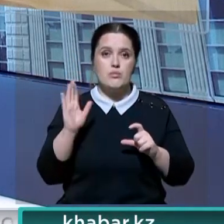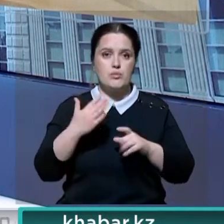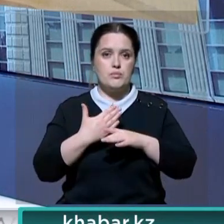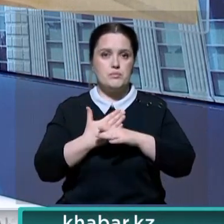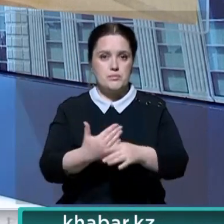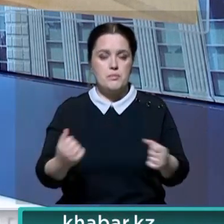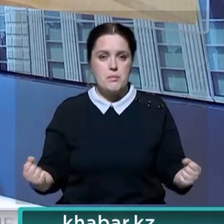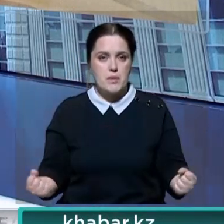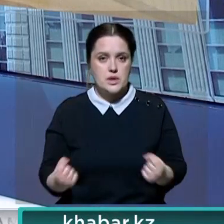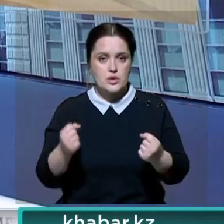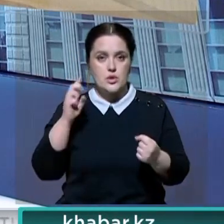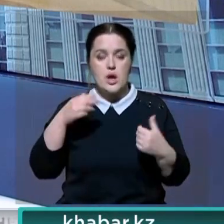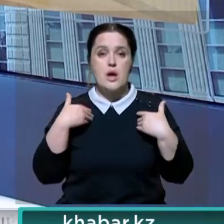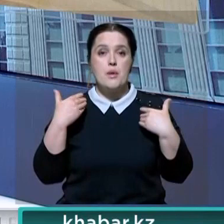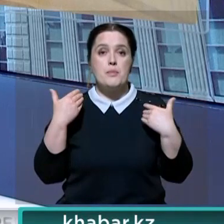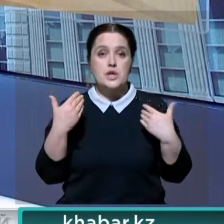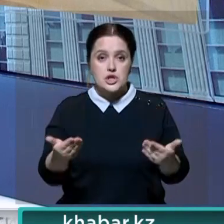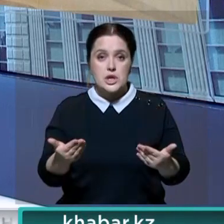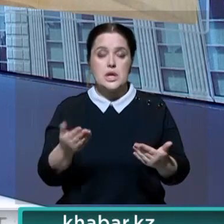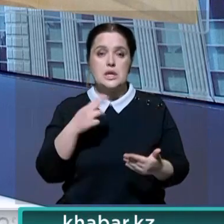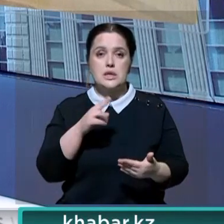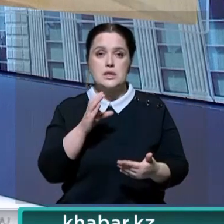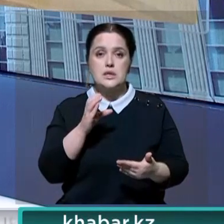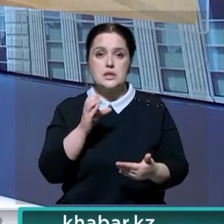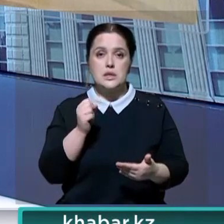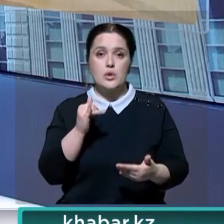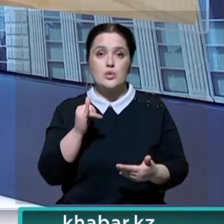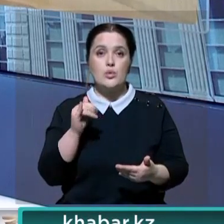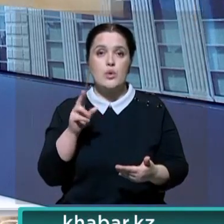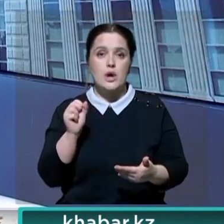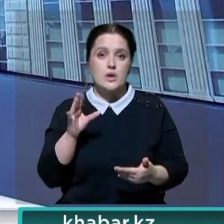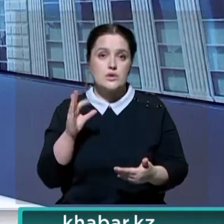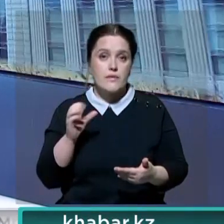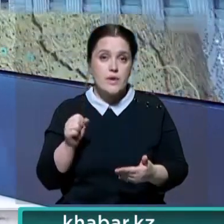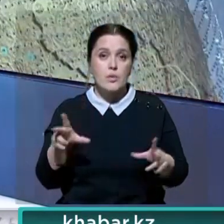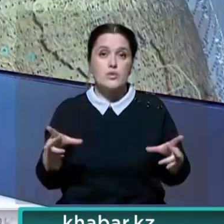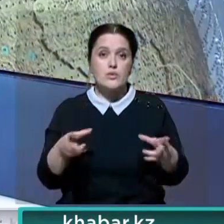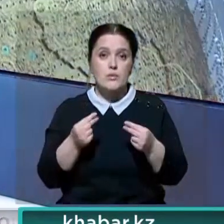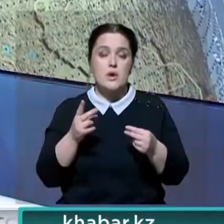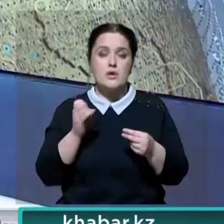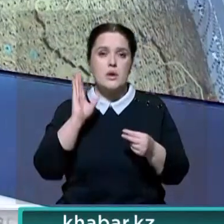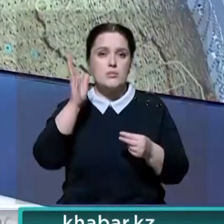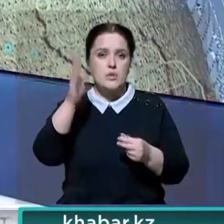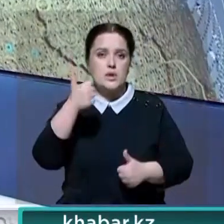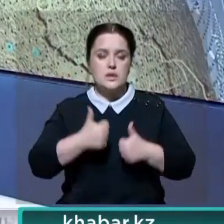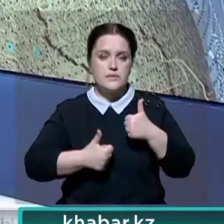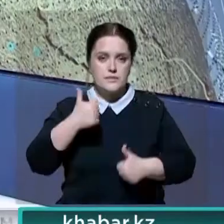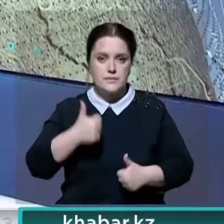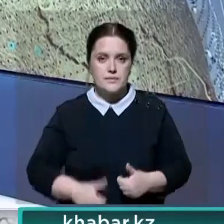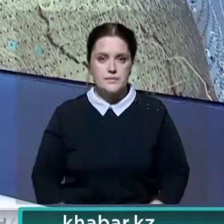оказана всесторонняя поддержка со стороны государства и пожелал Динаре Садуакасовой успехов на предстоящих